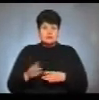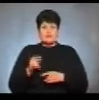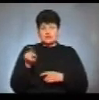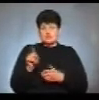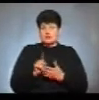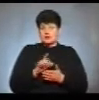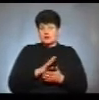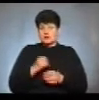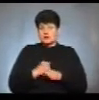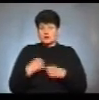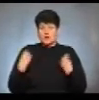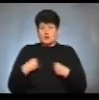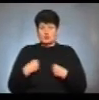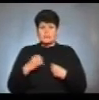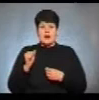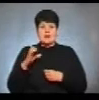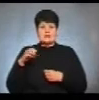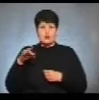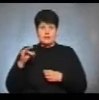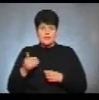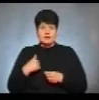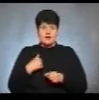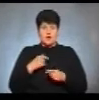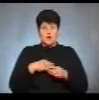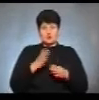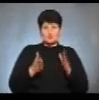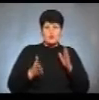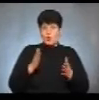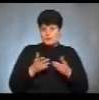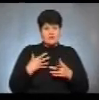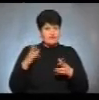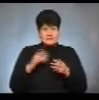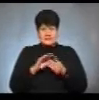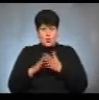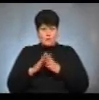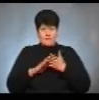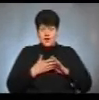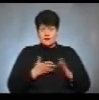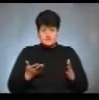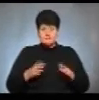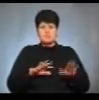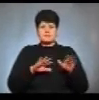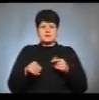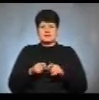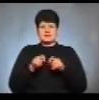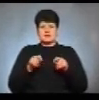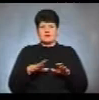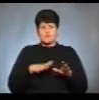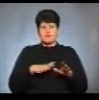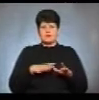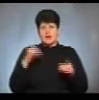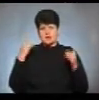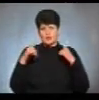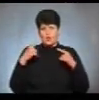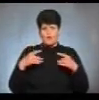мусили робити костюми астронавтів, я костюм робот, але ми всі домовлялися. Після відкриття фестивалю відбувся казковий батл.